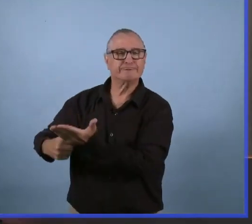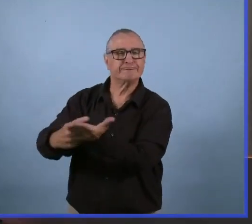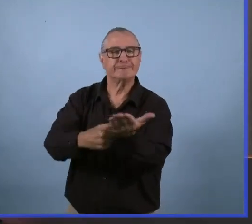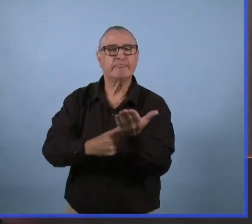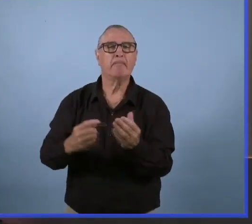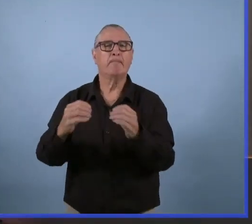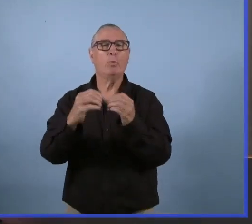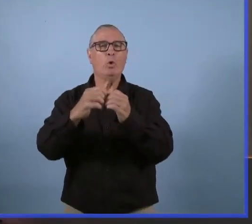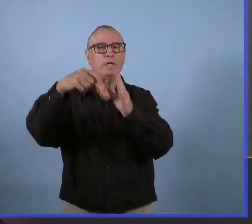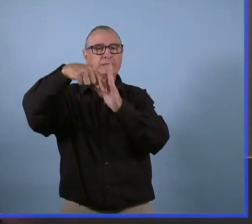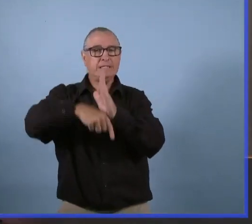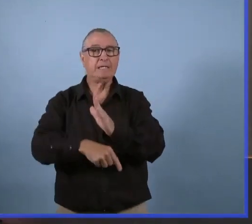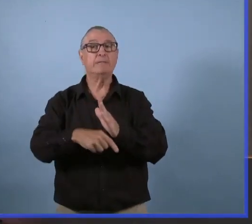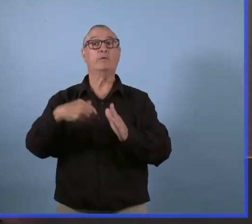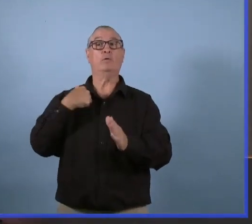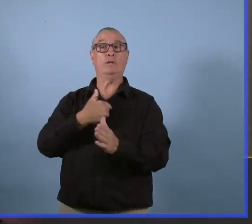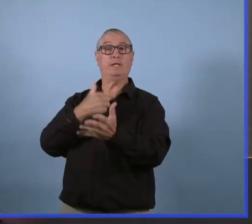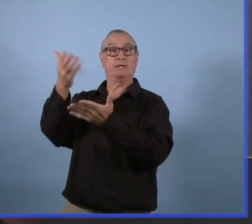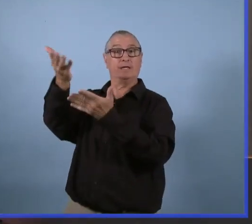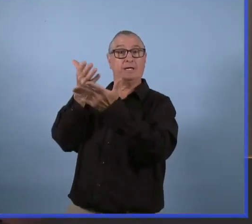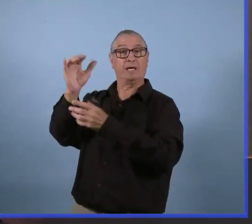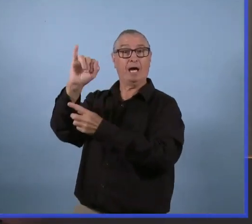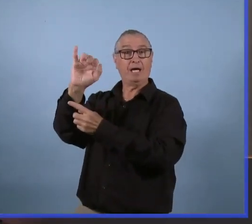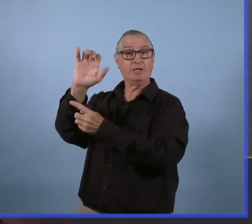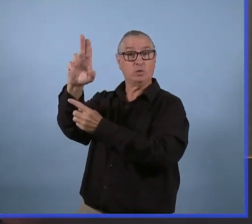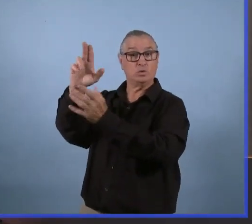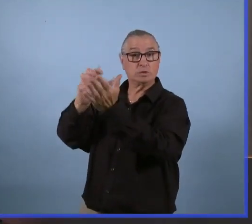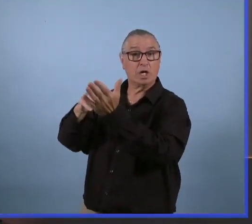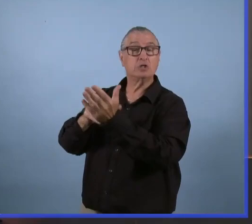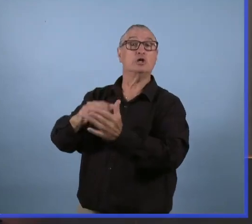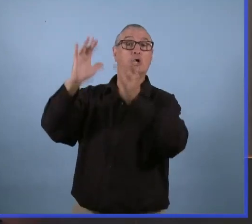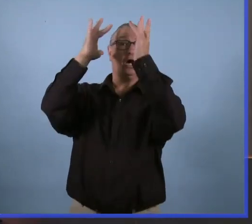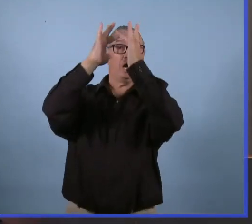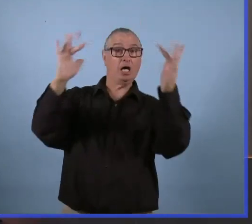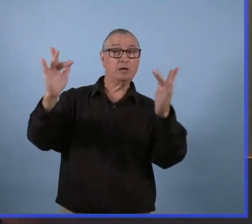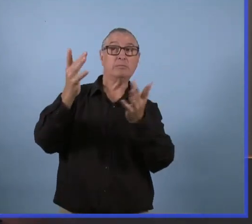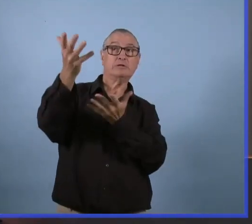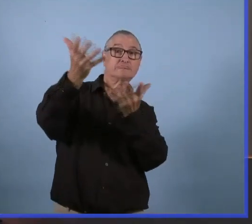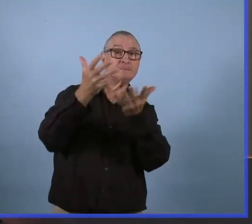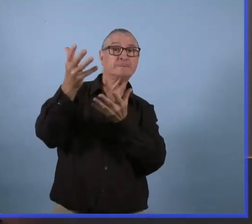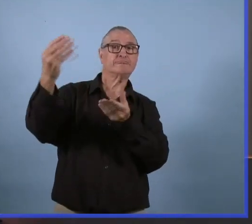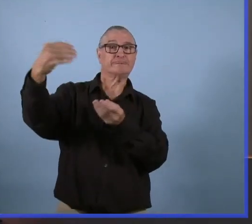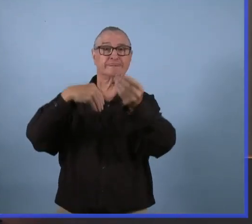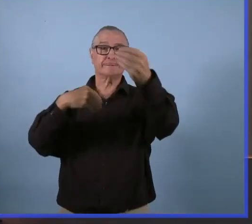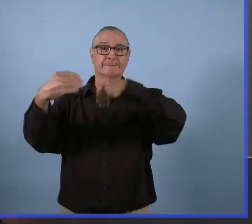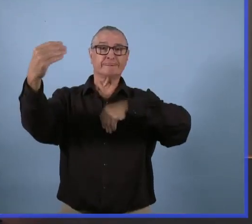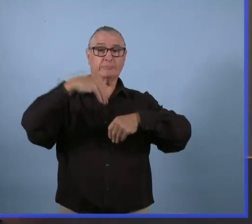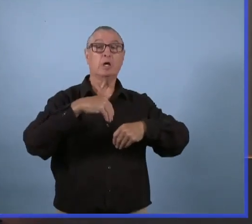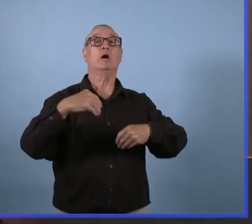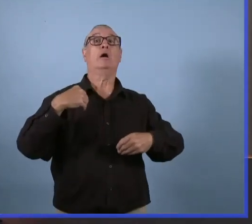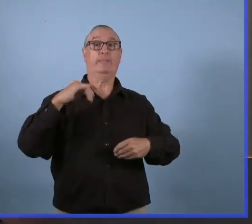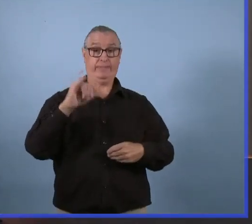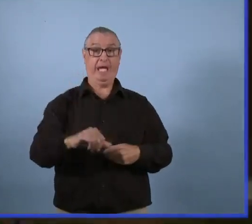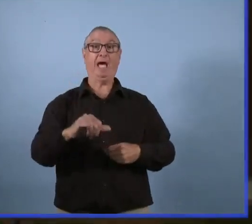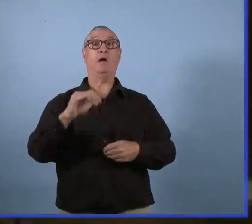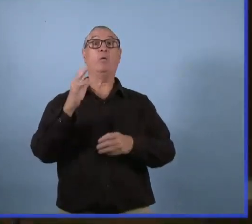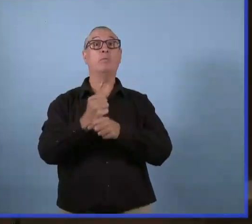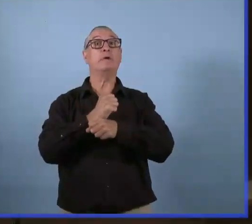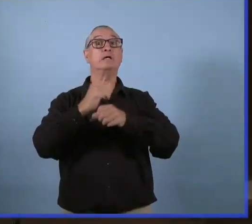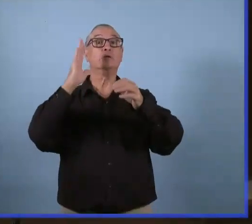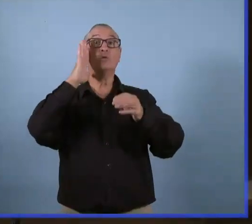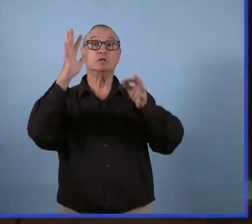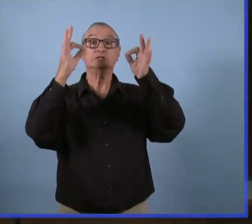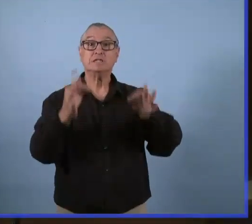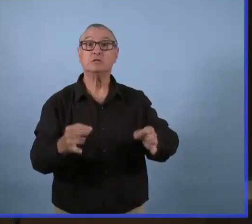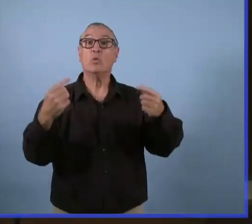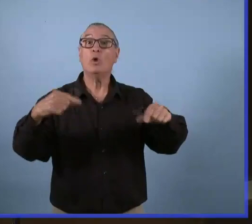intervenants, y compris le système de soins actifs. Et encore une fois, quand on aura plus de renseignements, nous les rendrons publics et ce sera disponible la